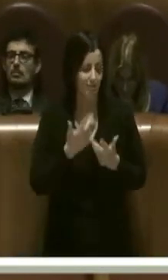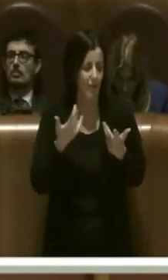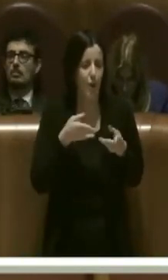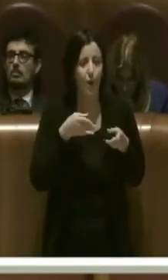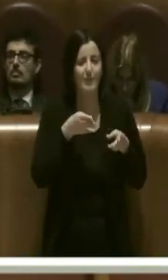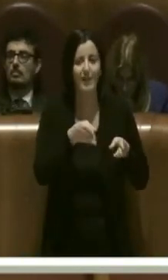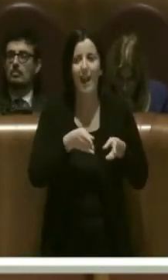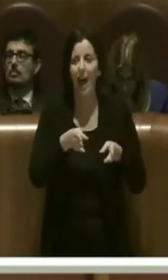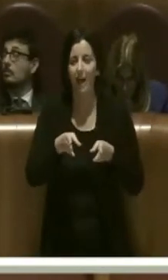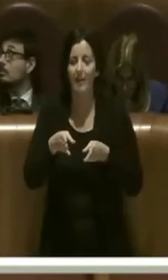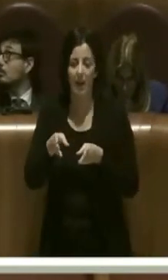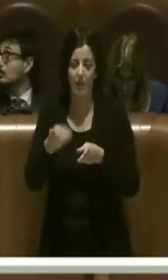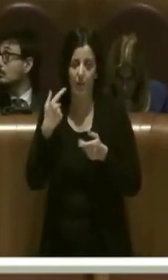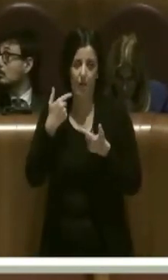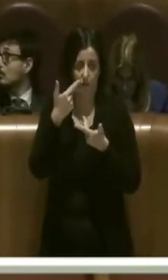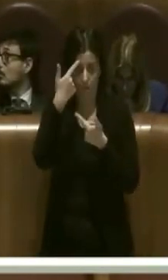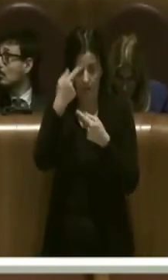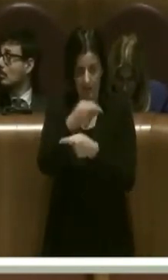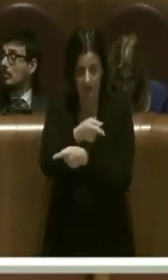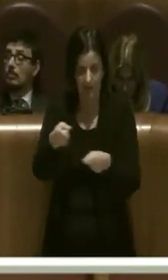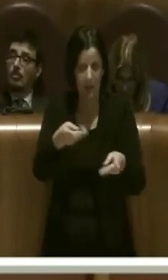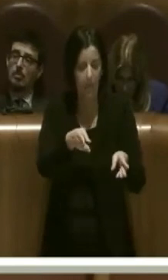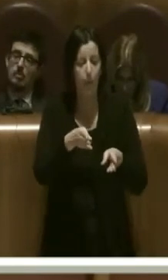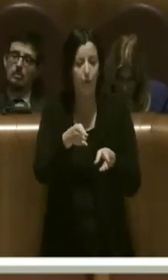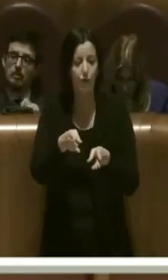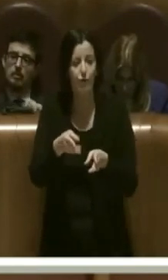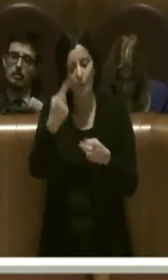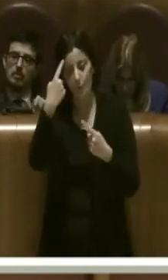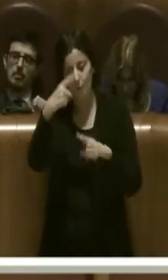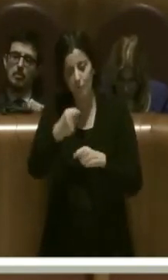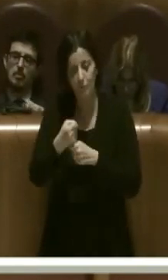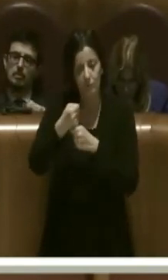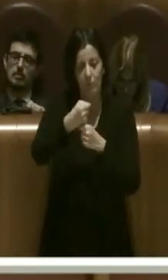dire io che la maggior parte delle strade sono di competenza municipale.